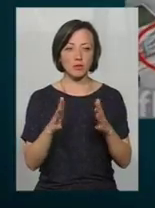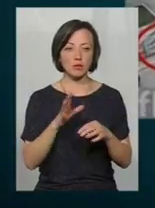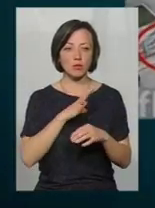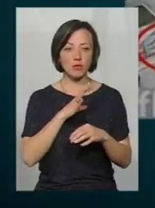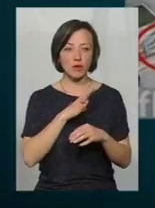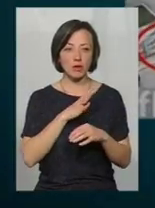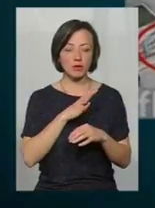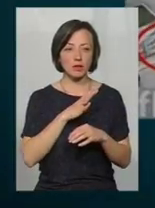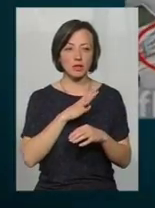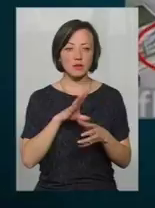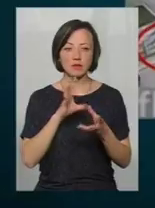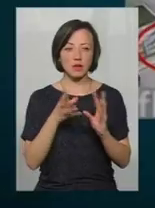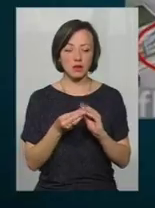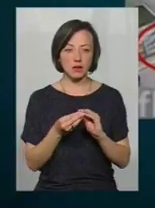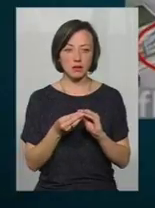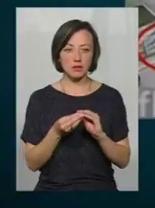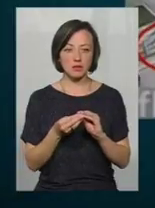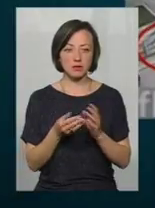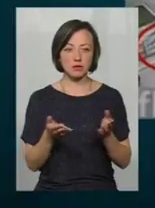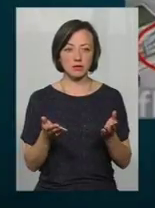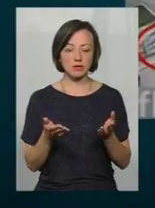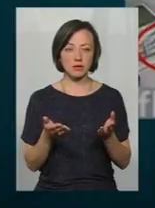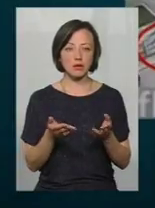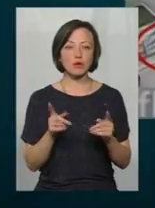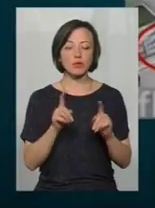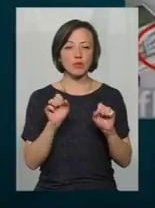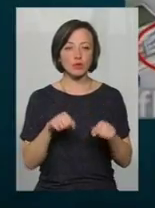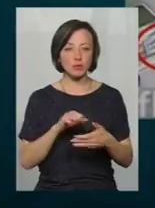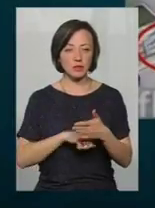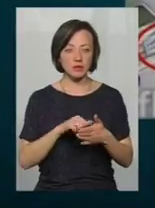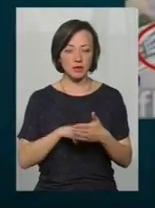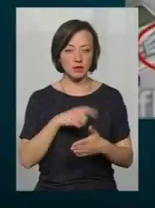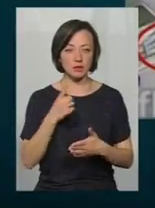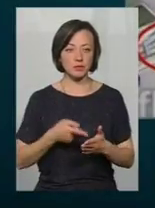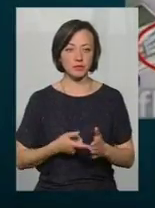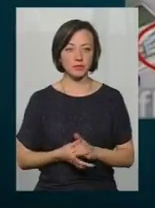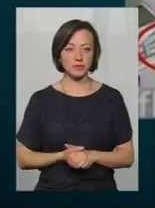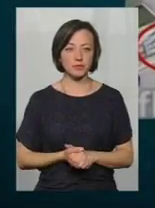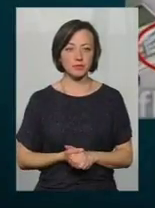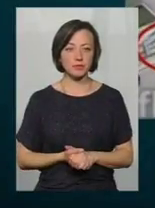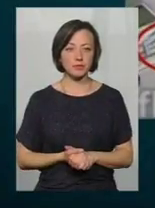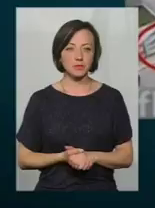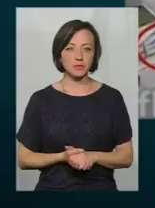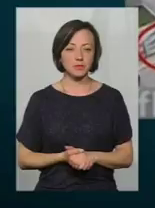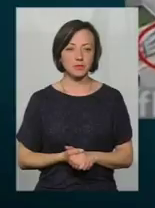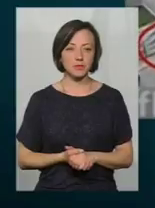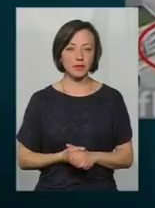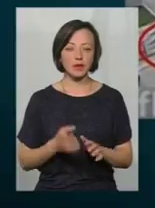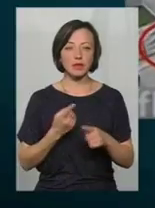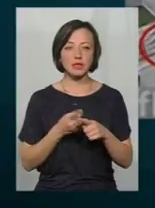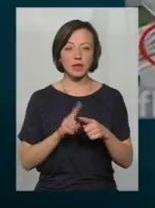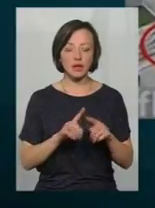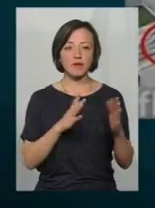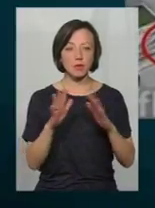це взагалі до чого могло призвести? Взагалі такі випадки – це не рідкість.